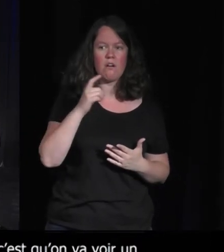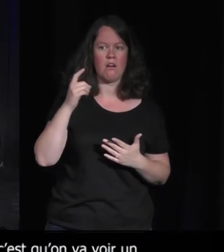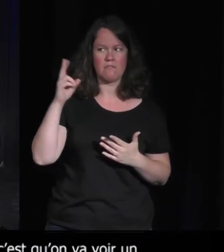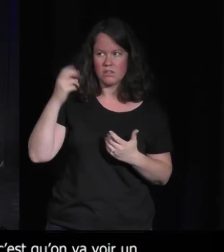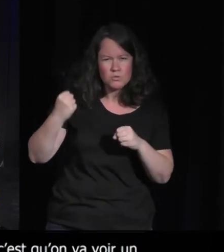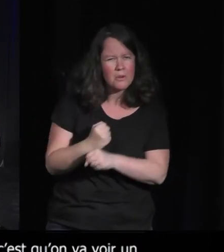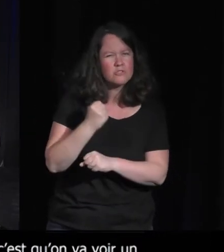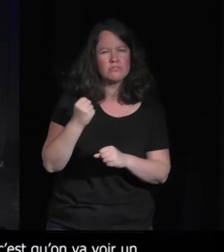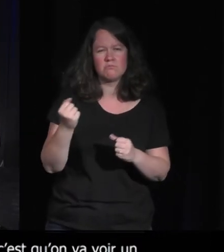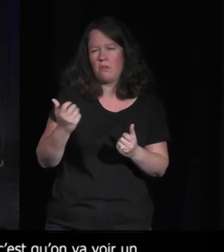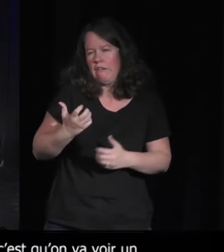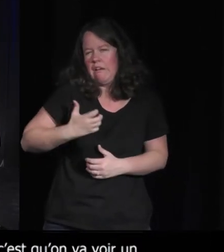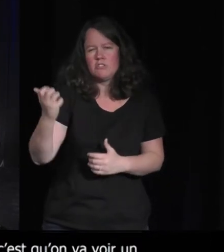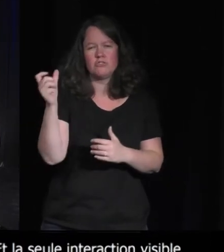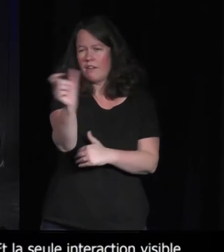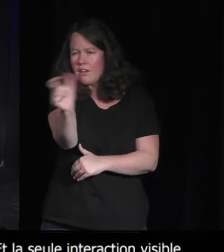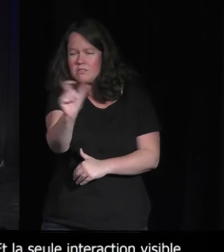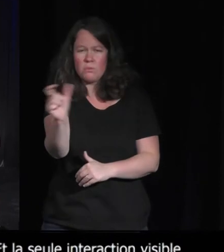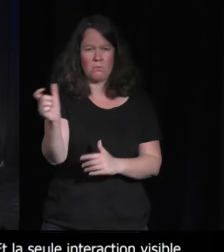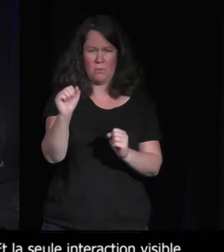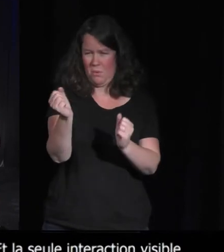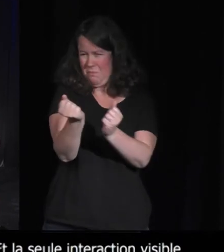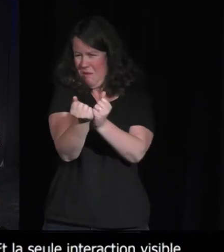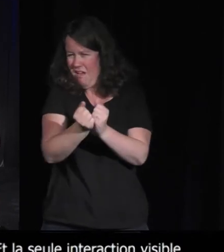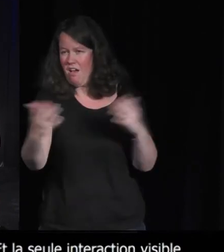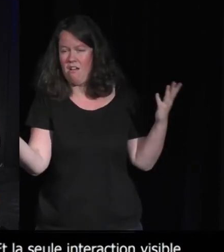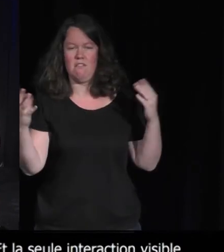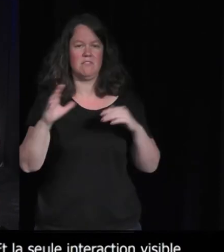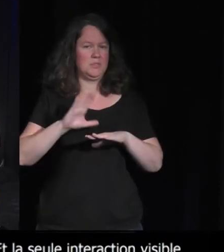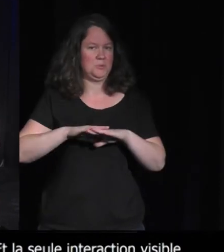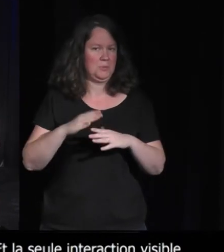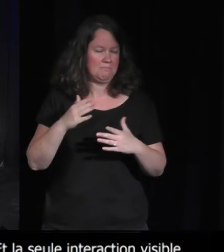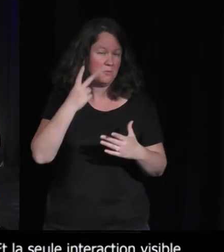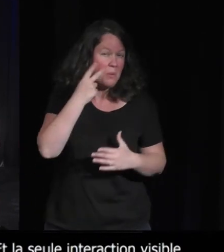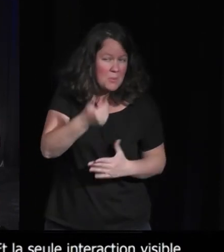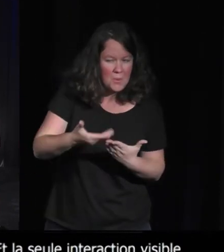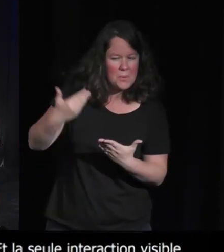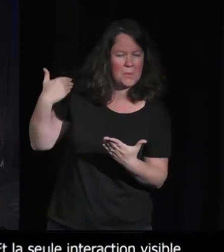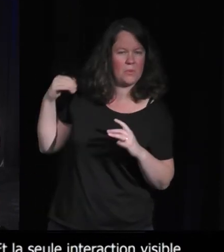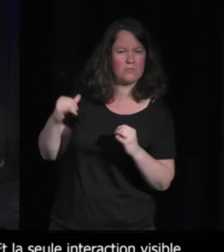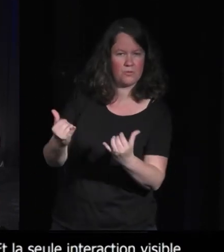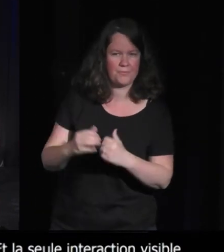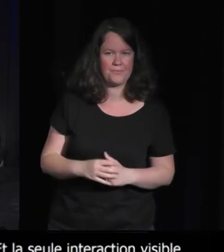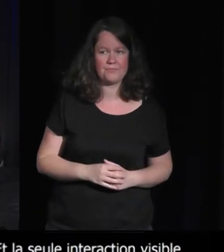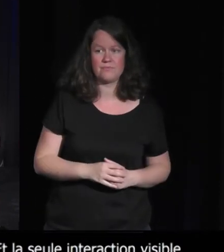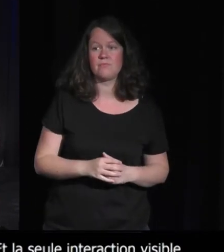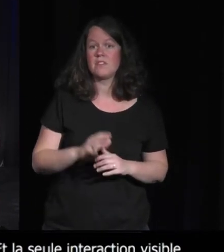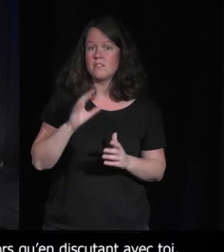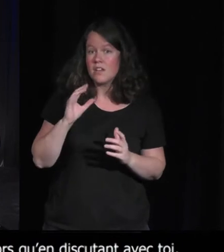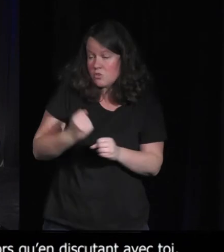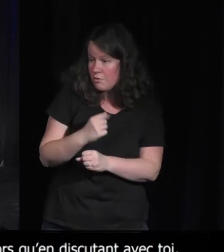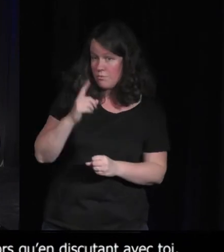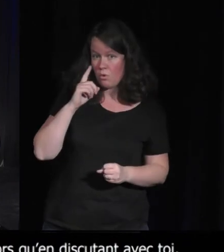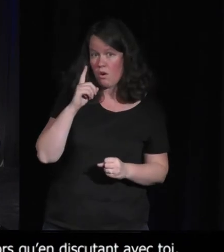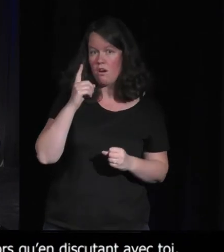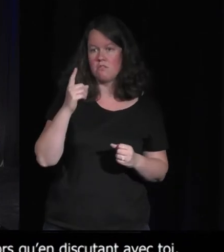à faire ressortir de ça. Et en même temps, on a l'impression qu'il n pas forcément besoin de beaucoup d'imagination pour en